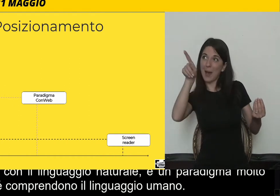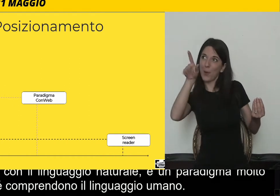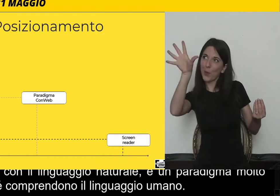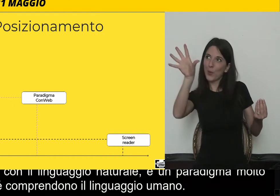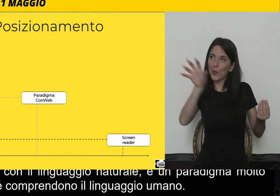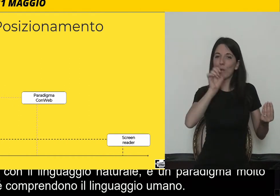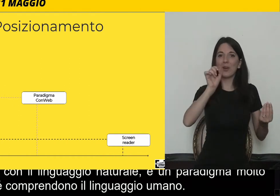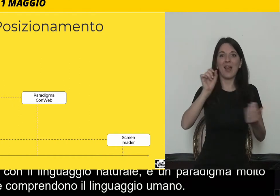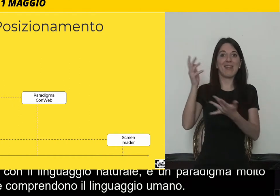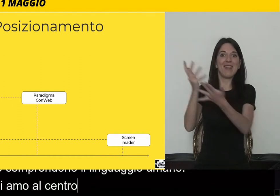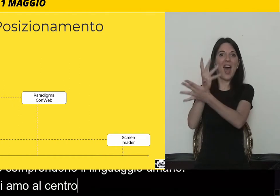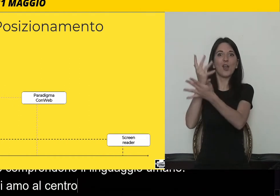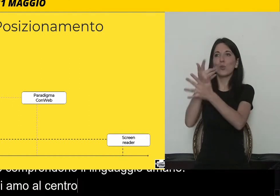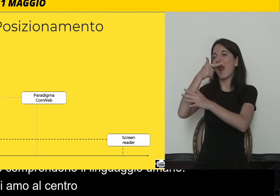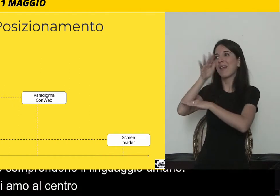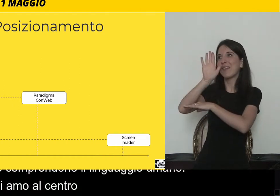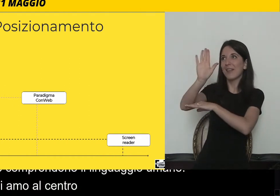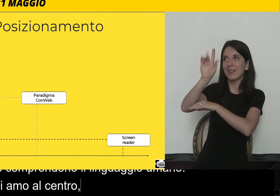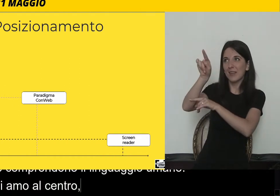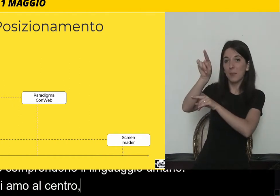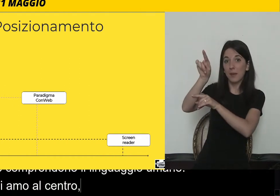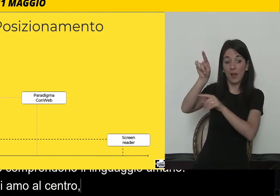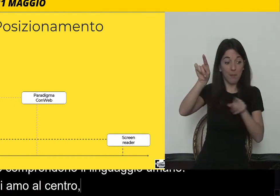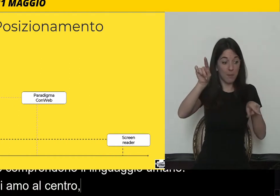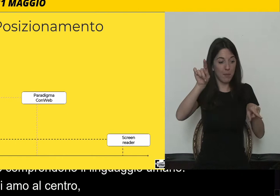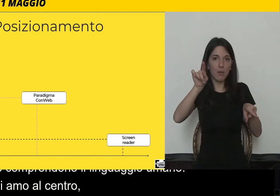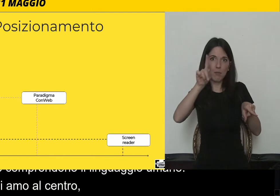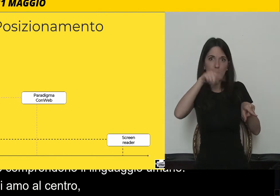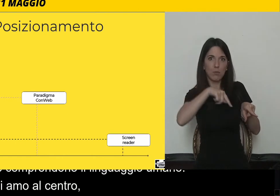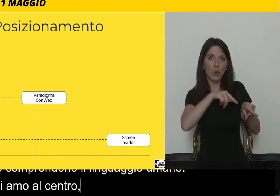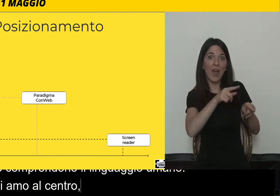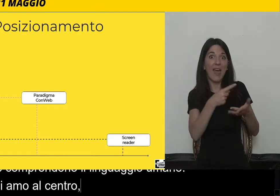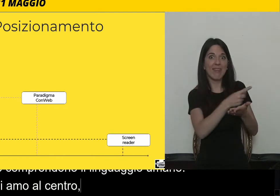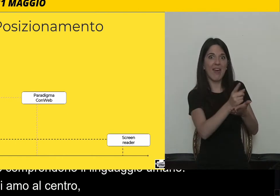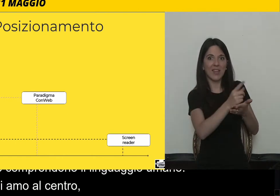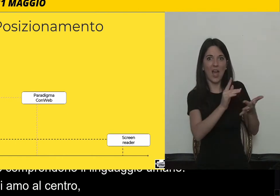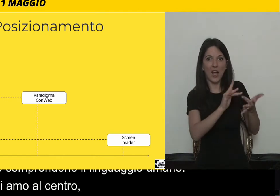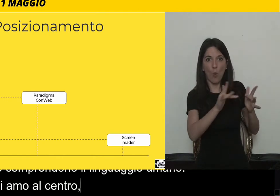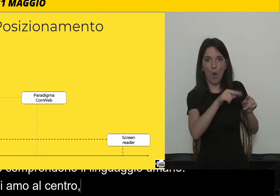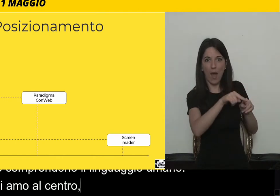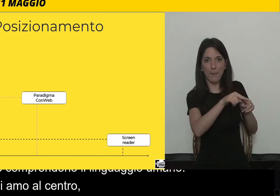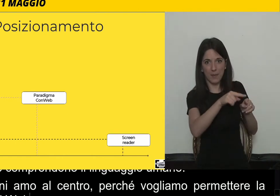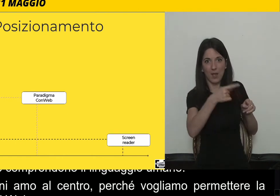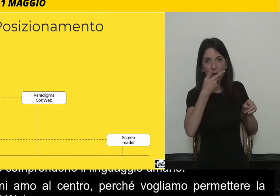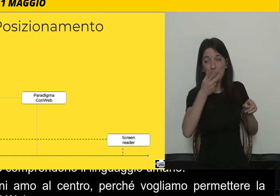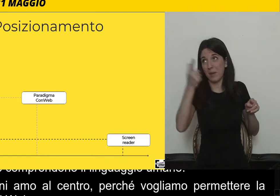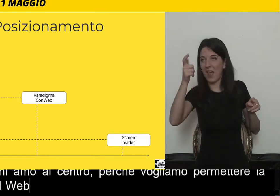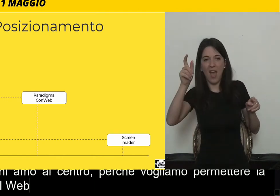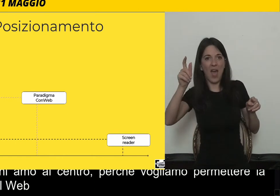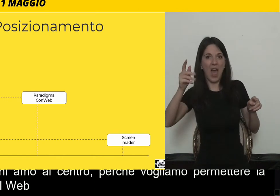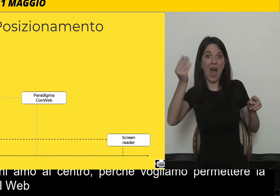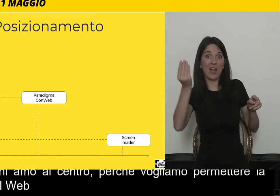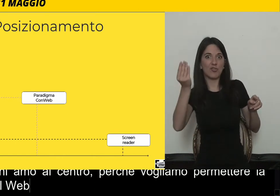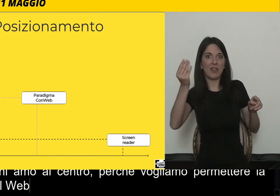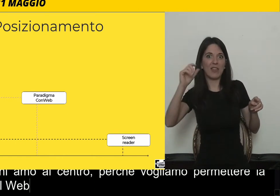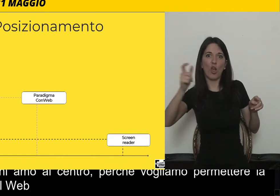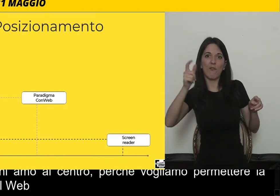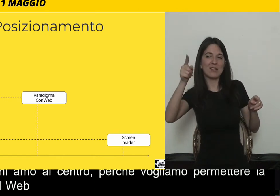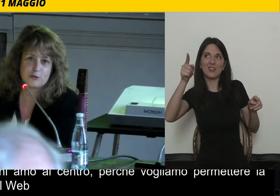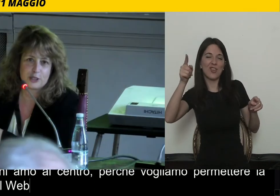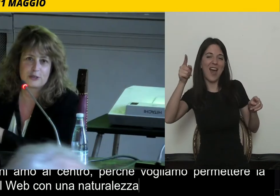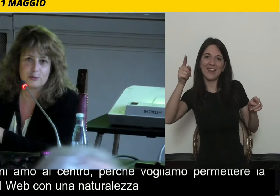tempo però permettere la navigazione del web che non è affatto supportata dagli agenti conversazionali che è